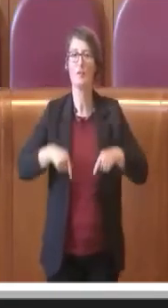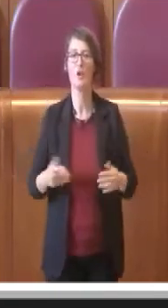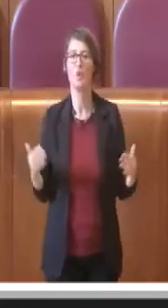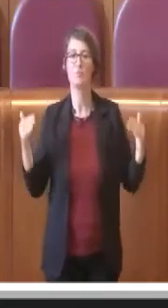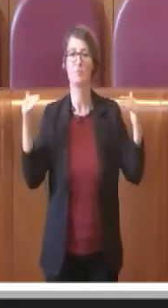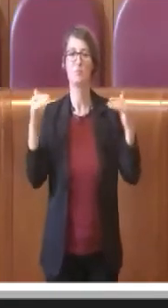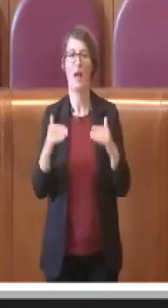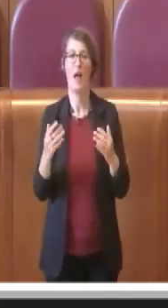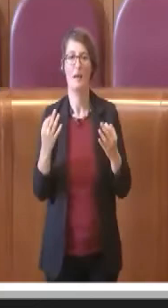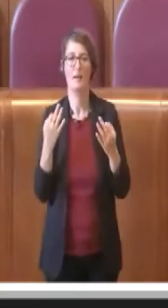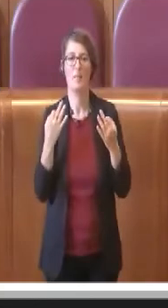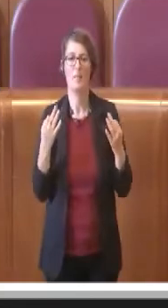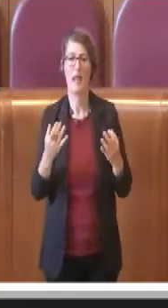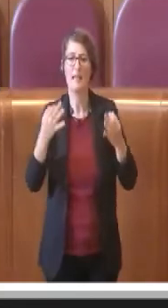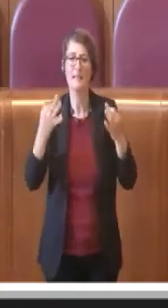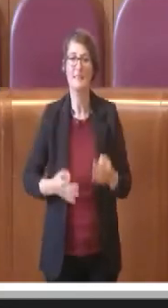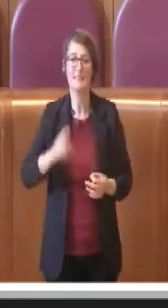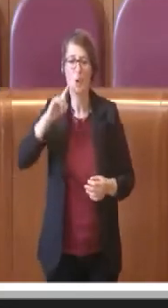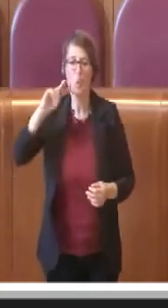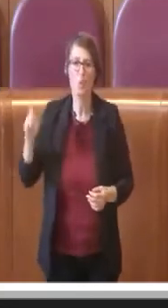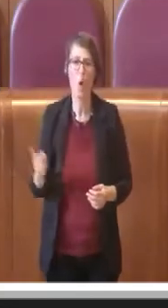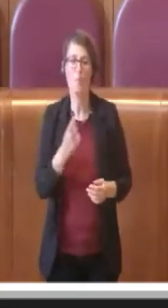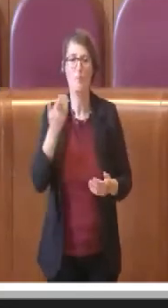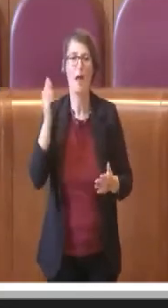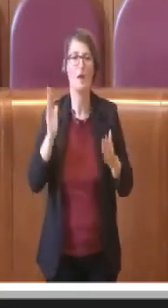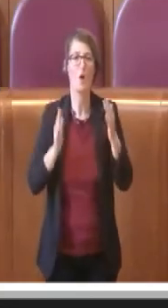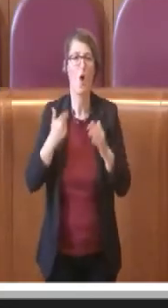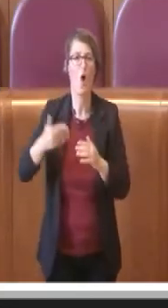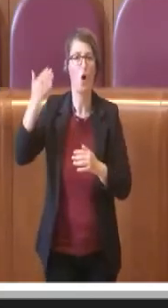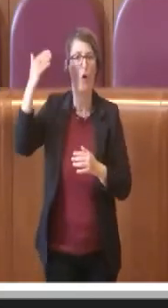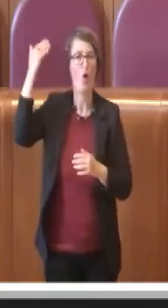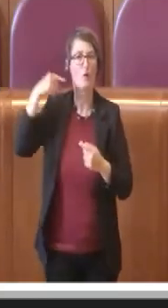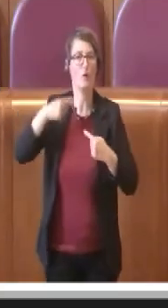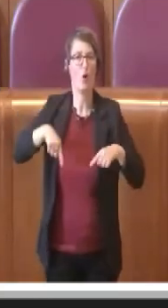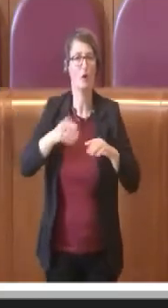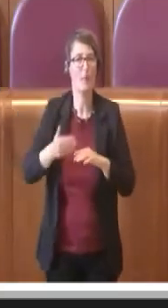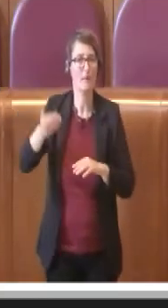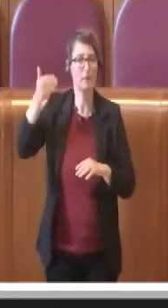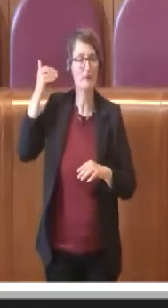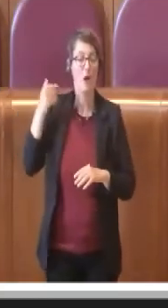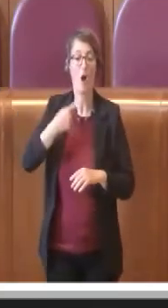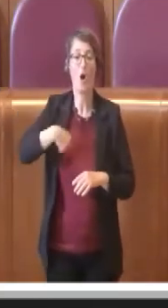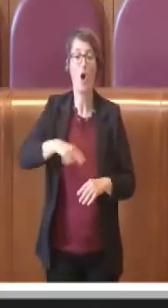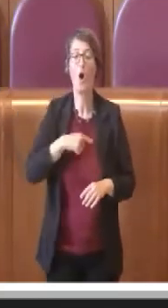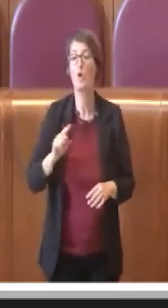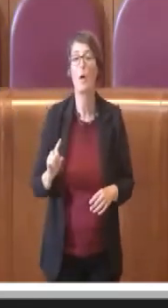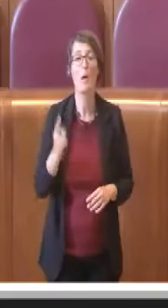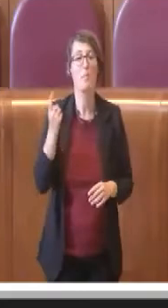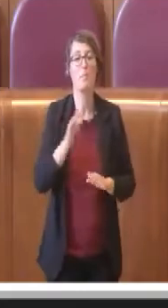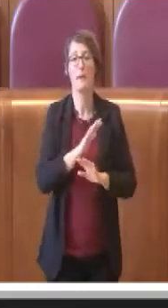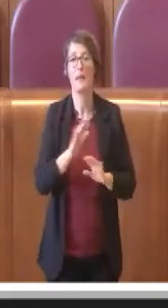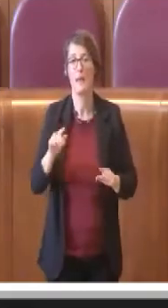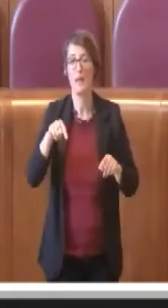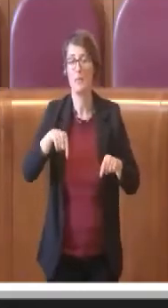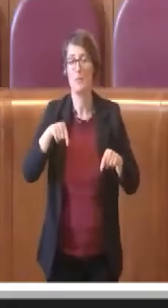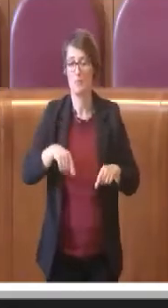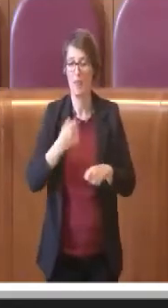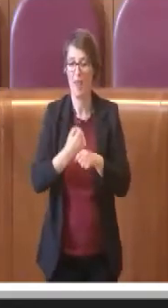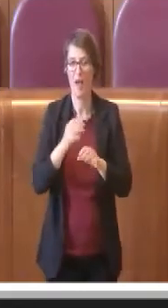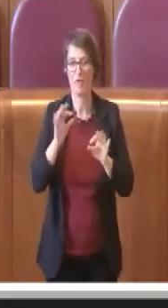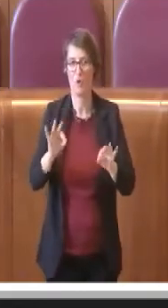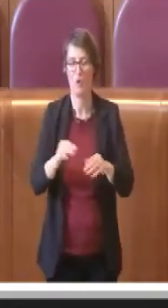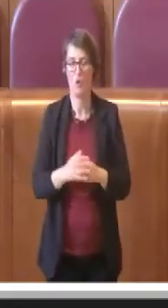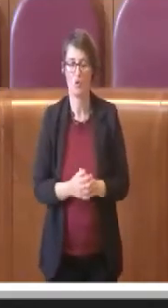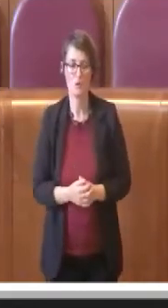che ce l'hanno lasciata. Esseremo gli unici a aver fatto questo lavoro. Per cui io, ripeto,